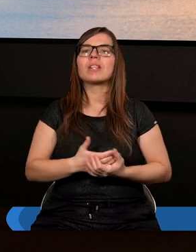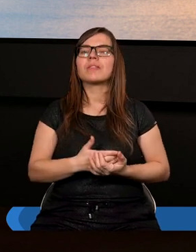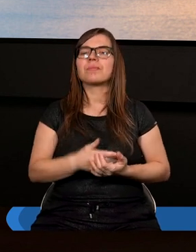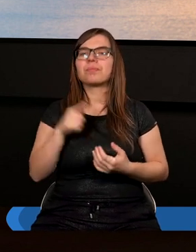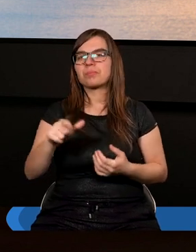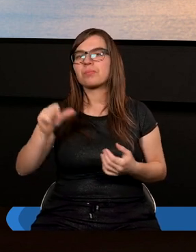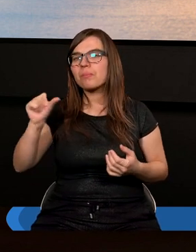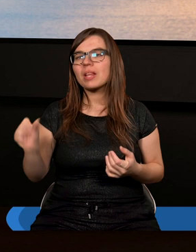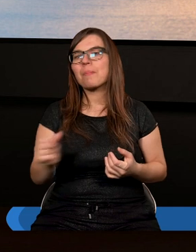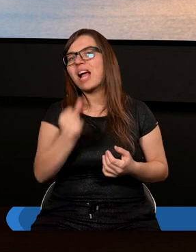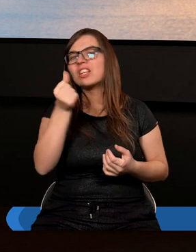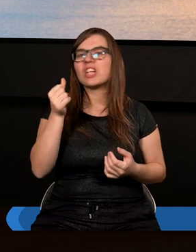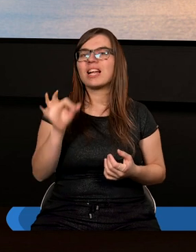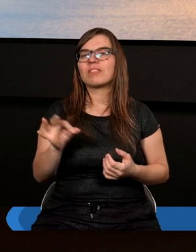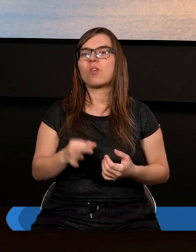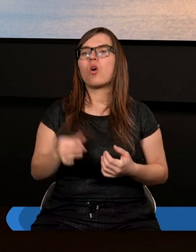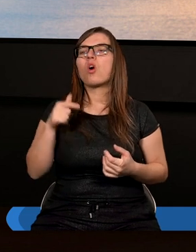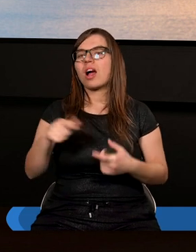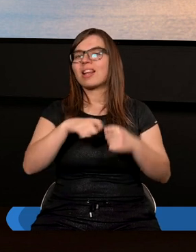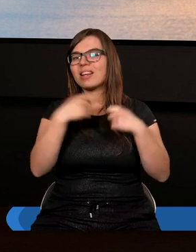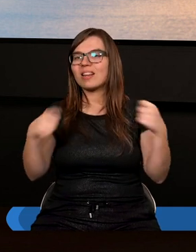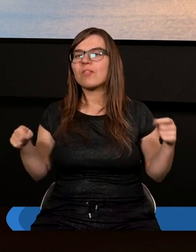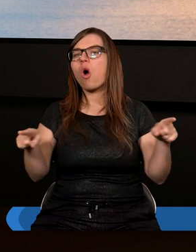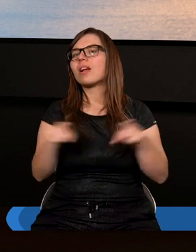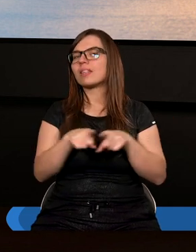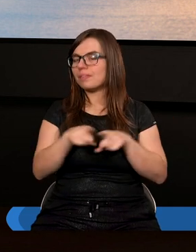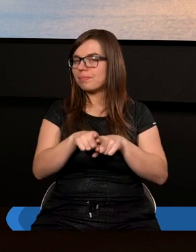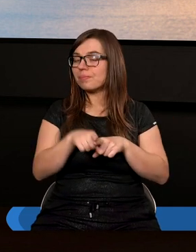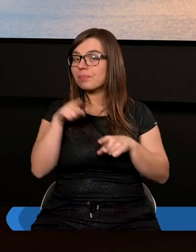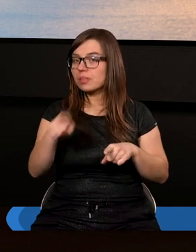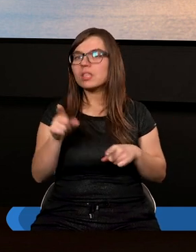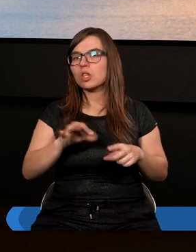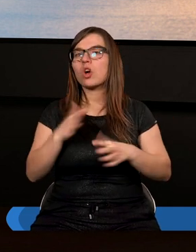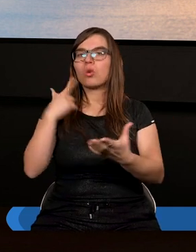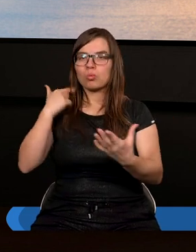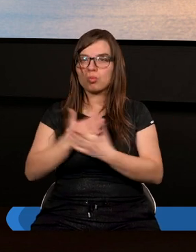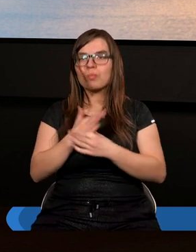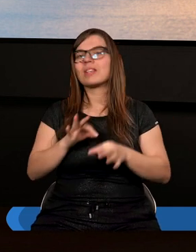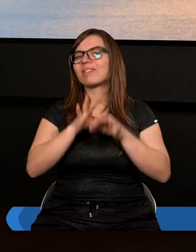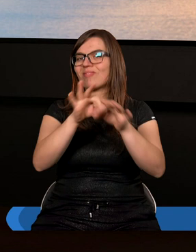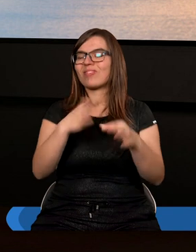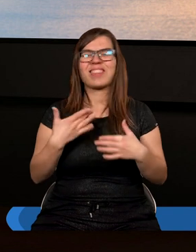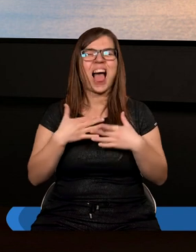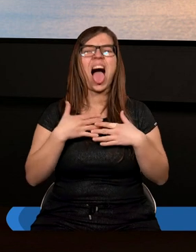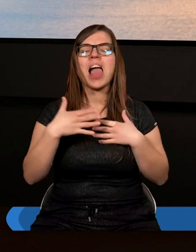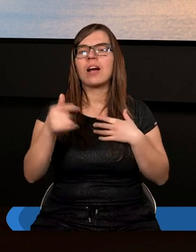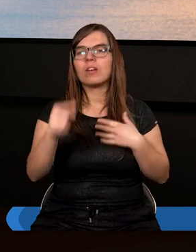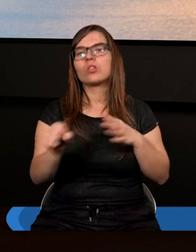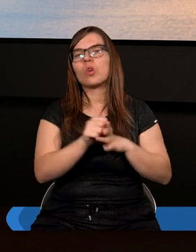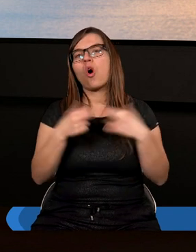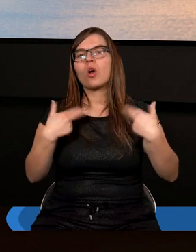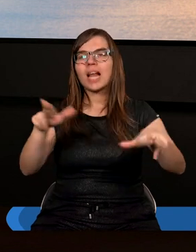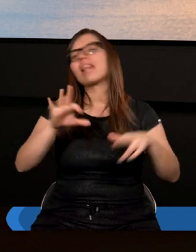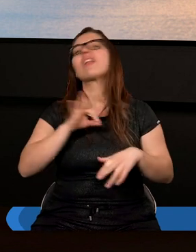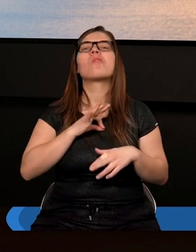I to pierwszeństwo jest związane również z tym, że służba zaprowadziła Go tak daleko do oddania